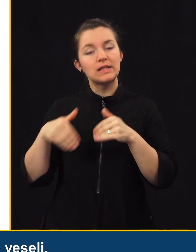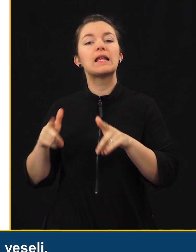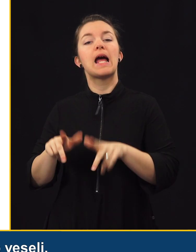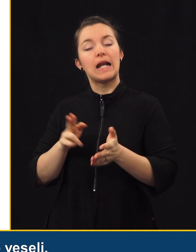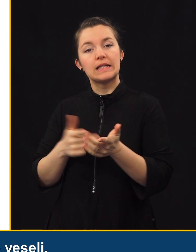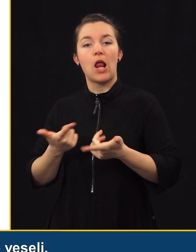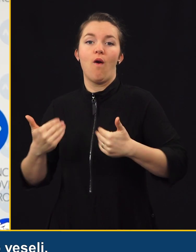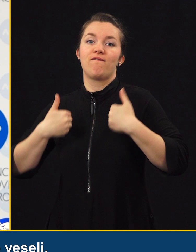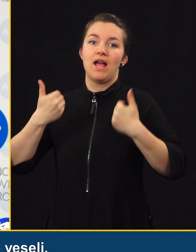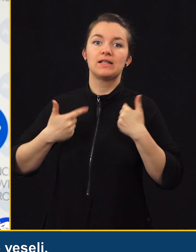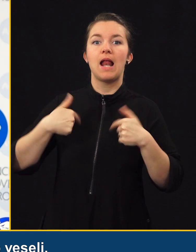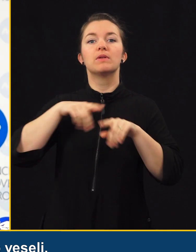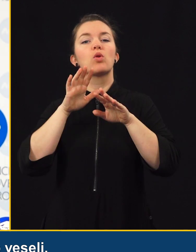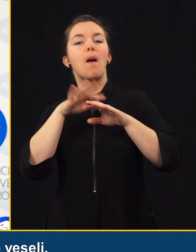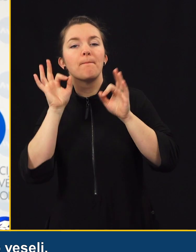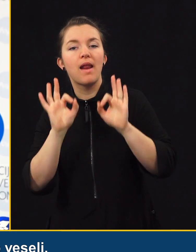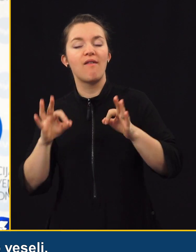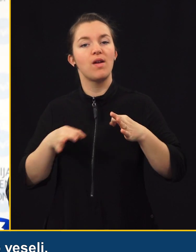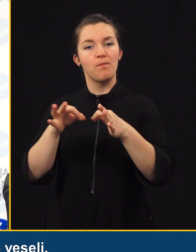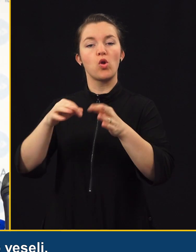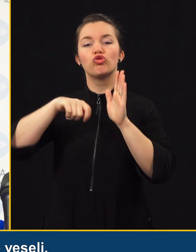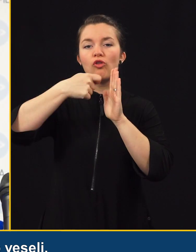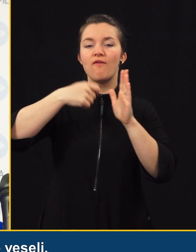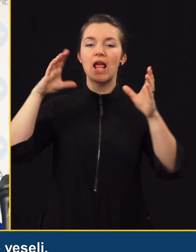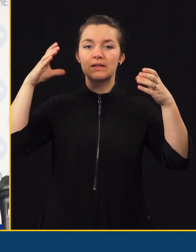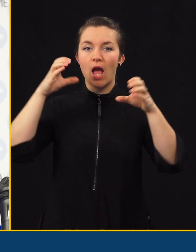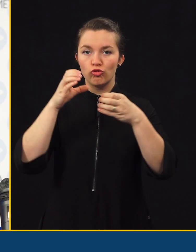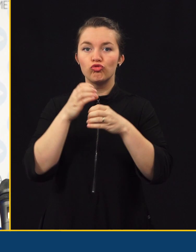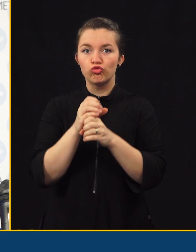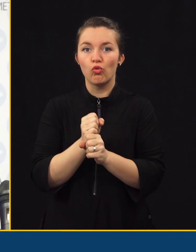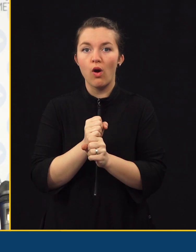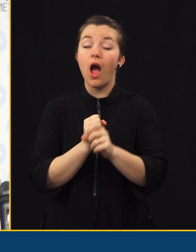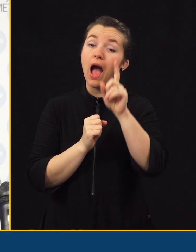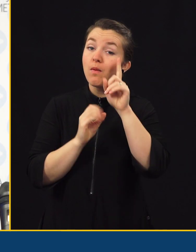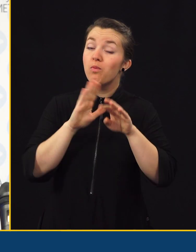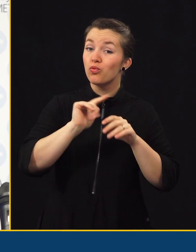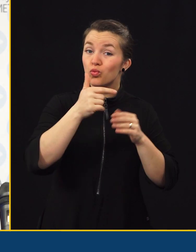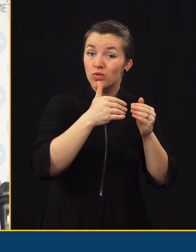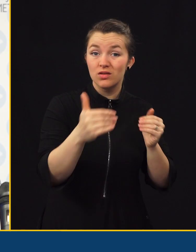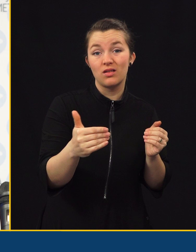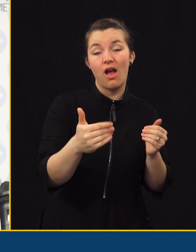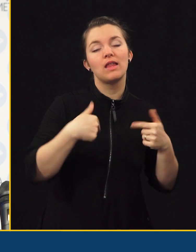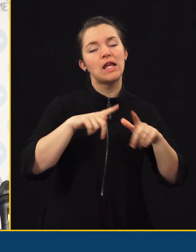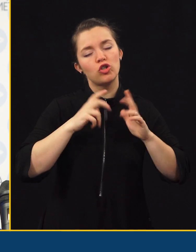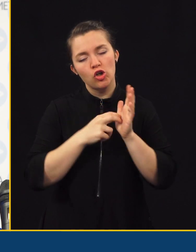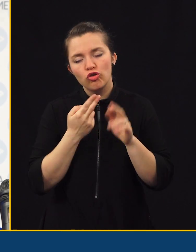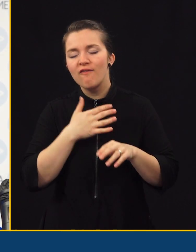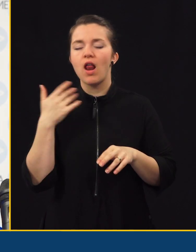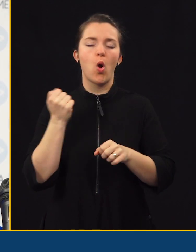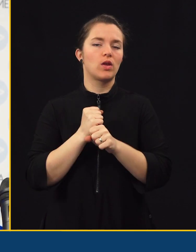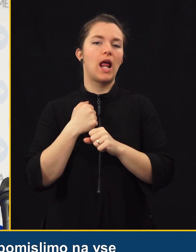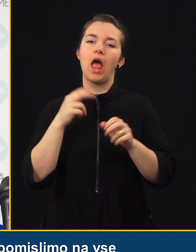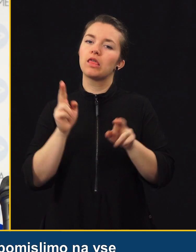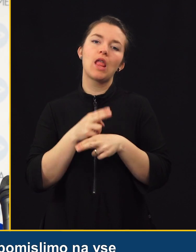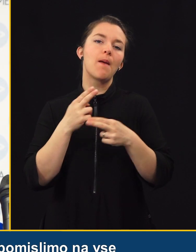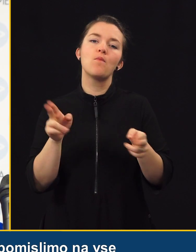lahko veseli, da smo na pravi poti, da se številke zmanjšujo. Po drugi strani pa nas čaka še veliko dela